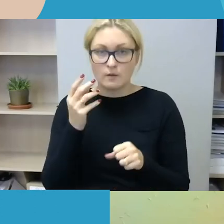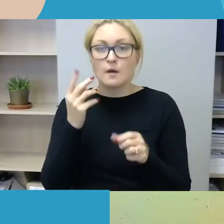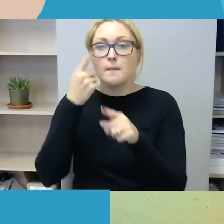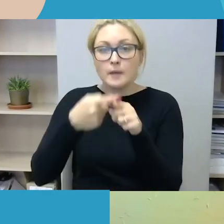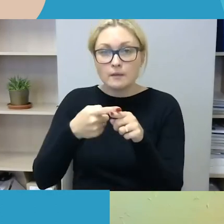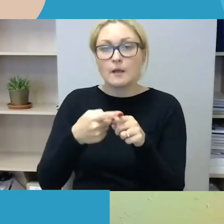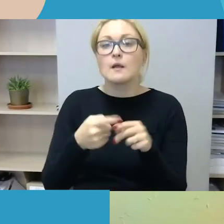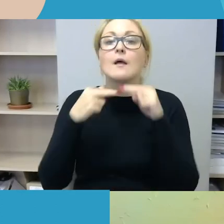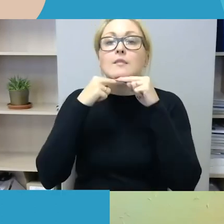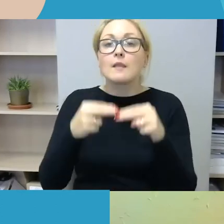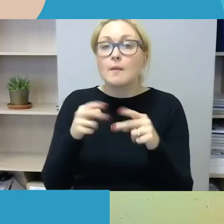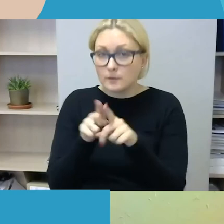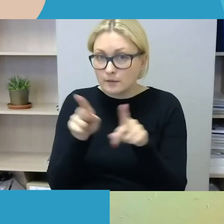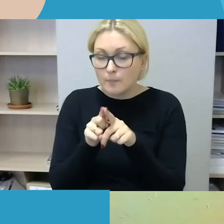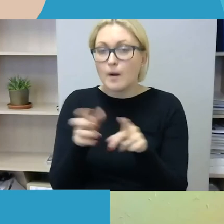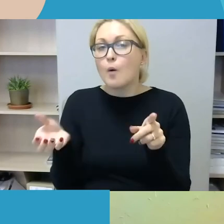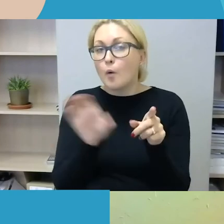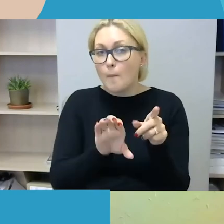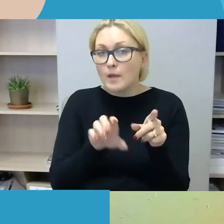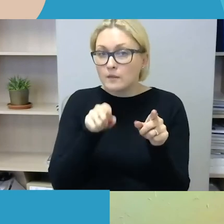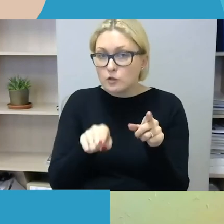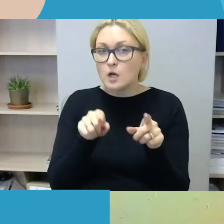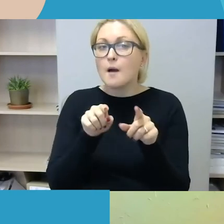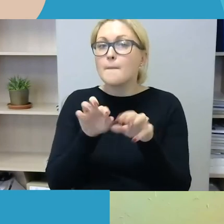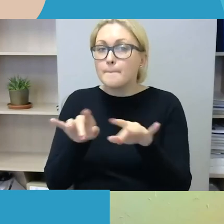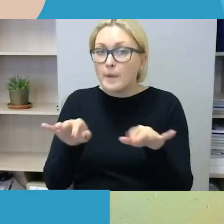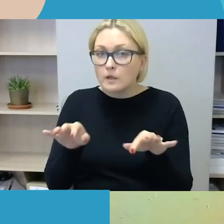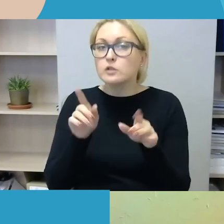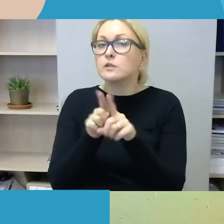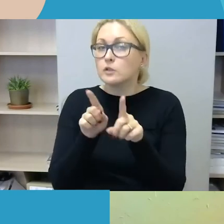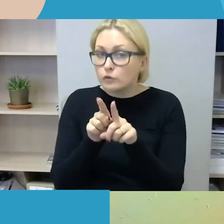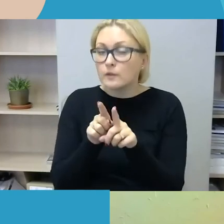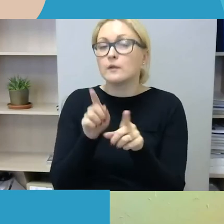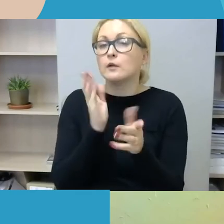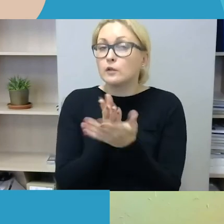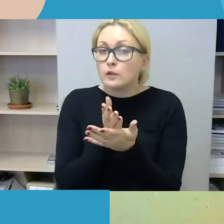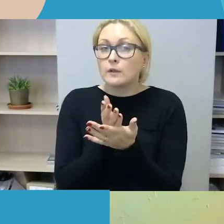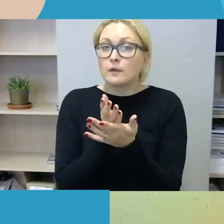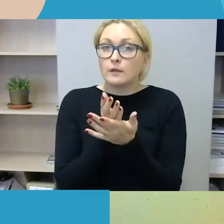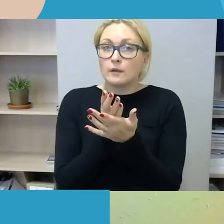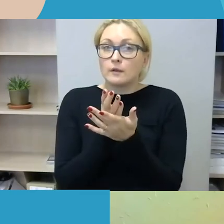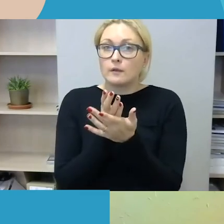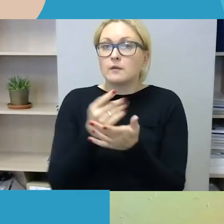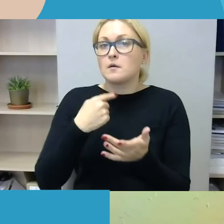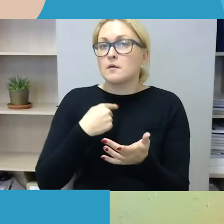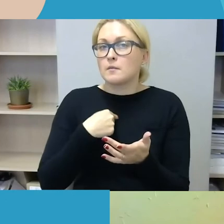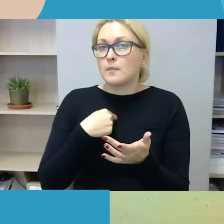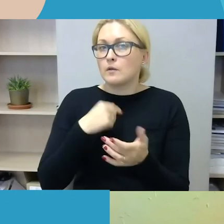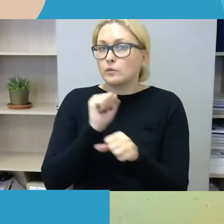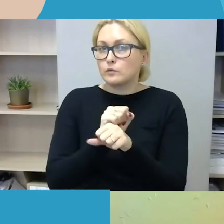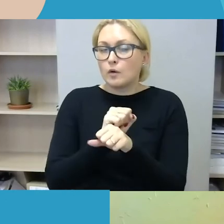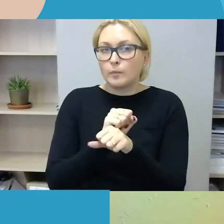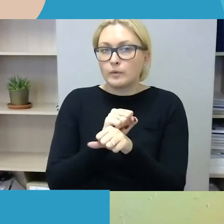aspektą, kad komentare taip pat pasakyta, kad asmenys mano kažkodėl sustabdė